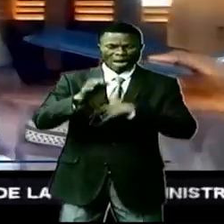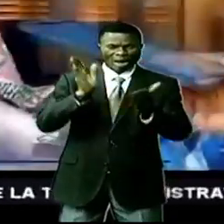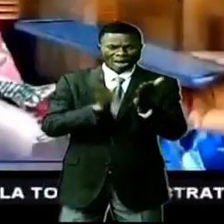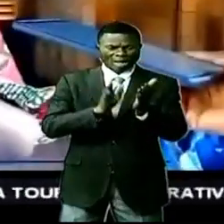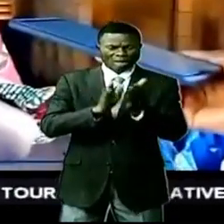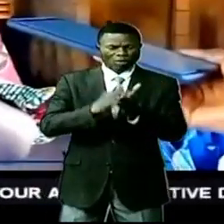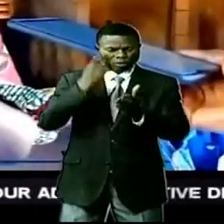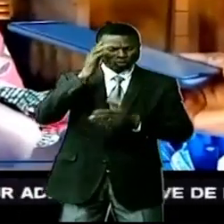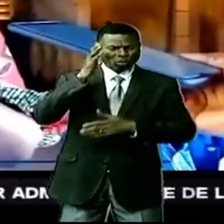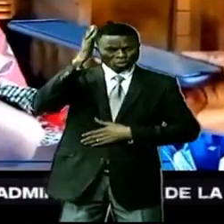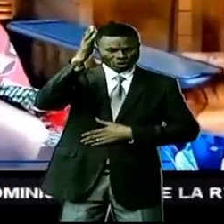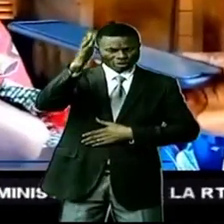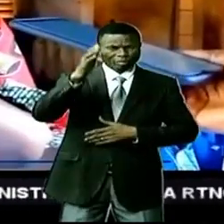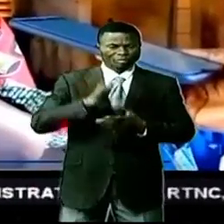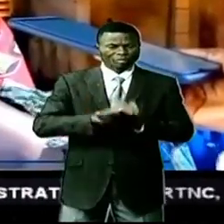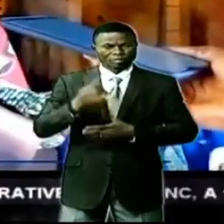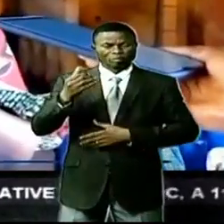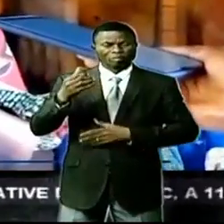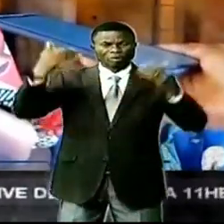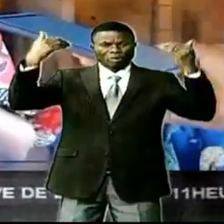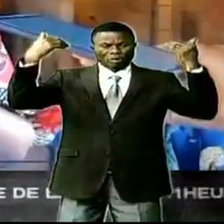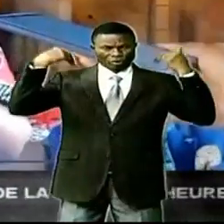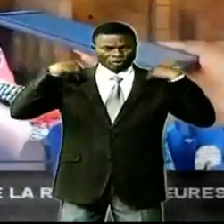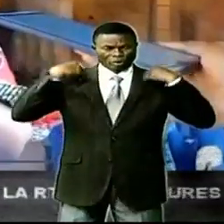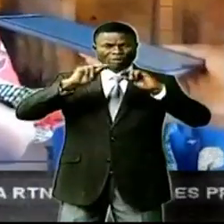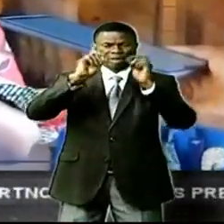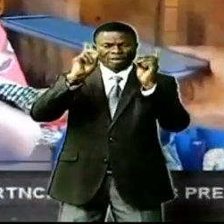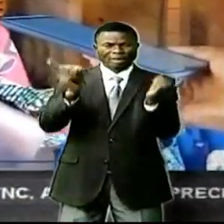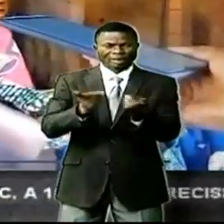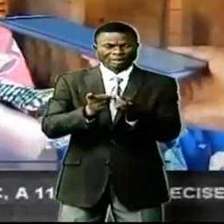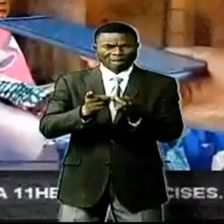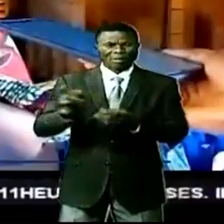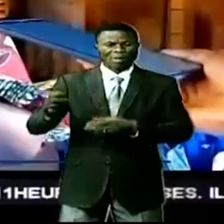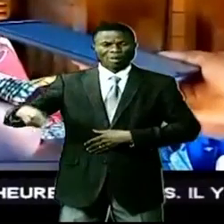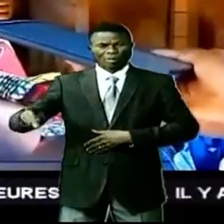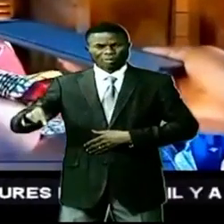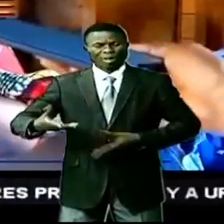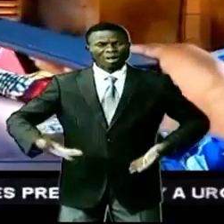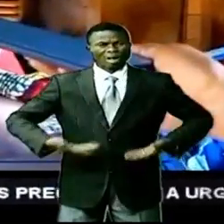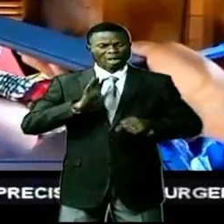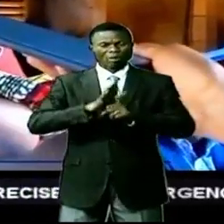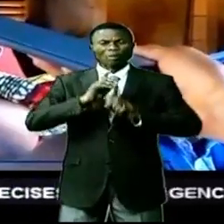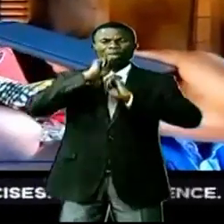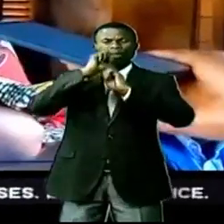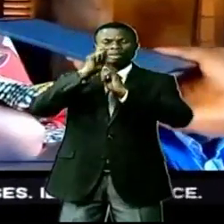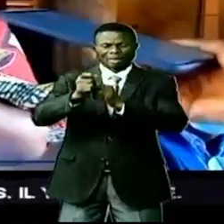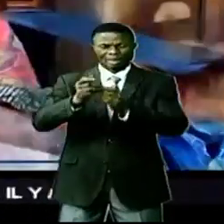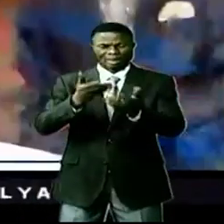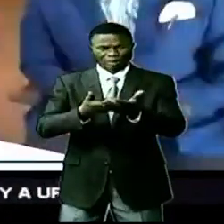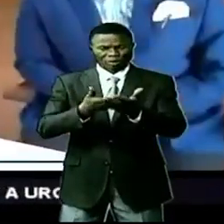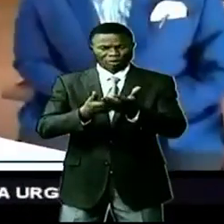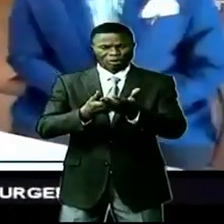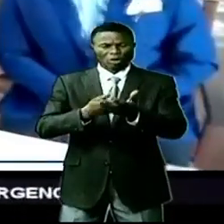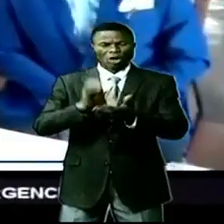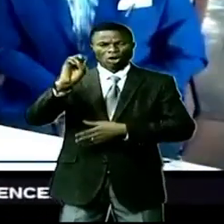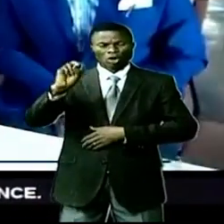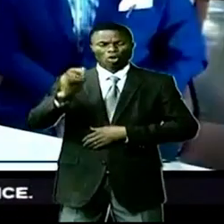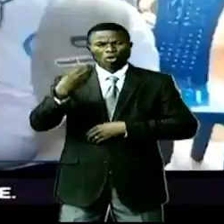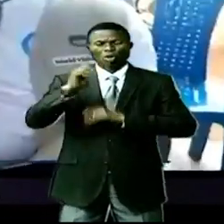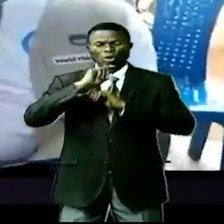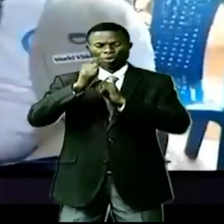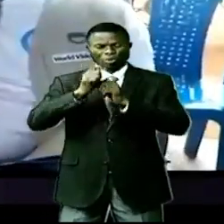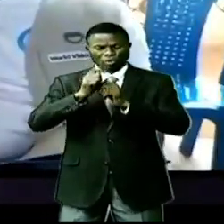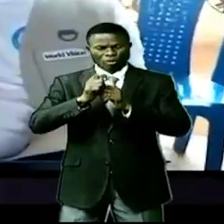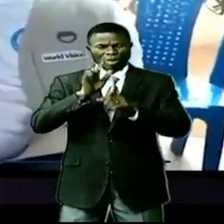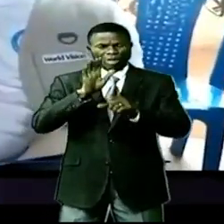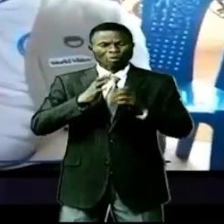vie. Pour sa part, la chef du département provincial de l'éducation a salué cet acte de Wad Vigène qui résulte d'un bon